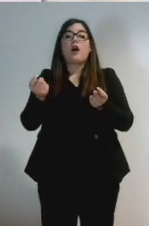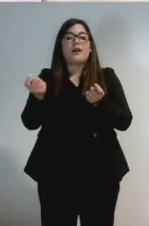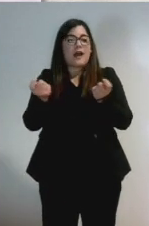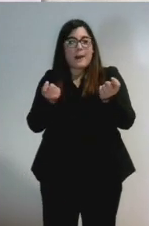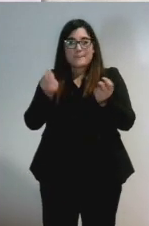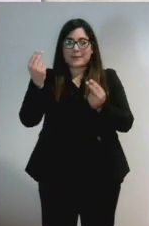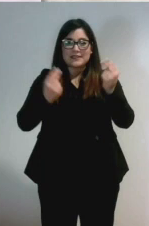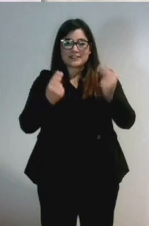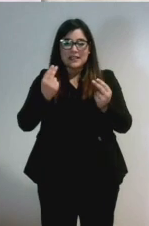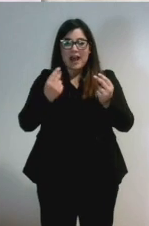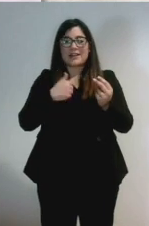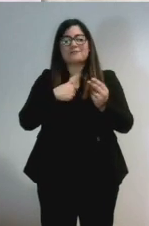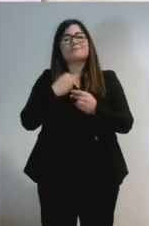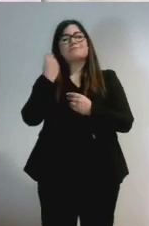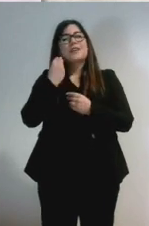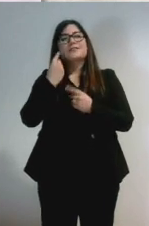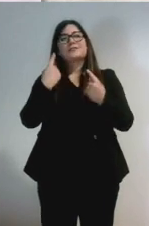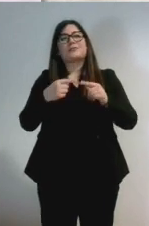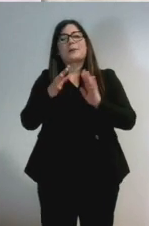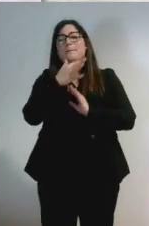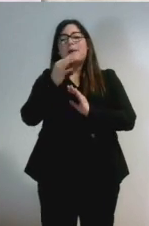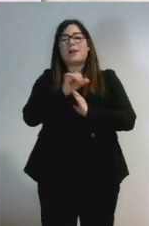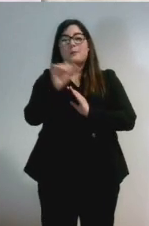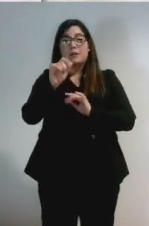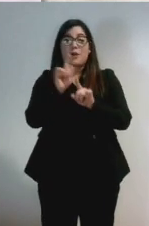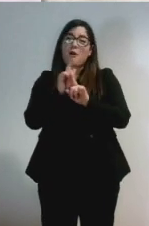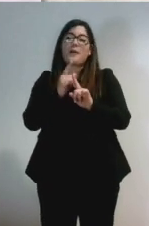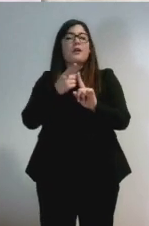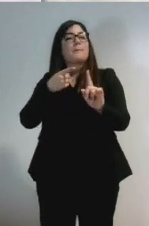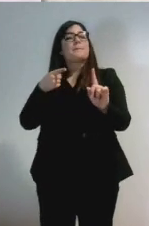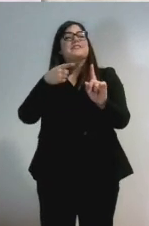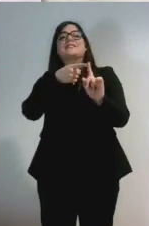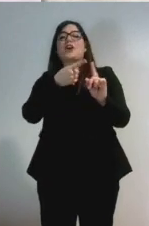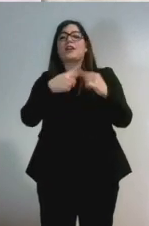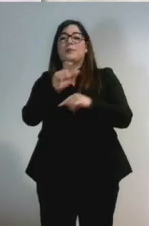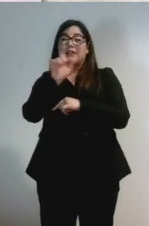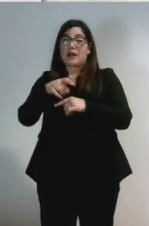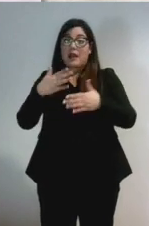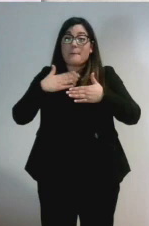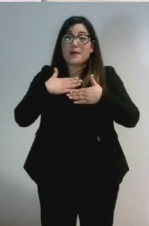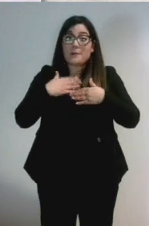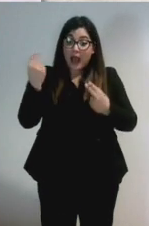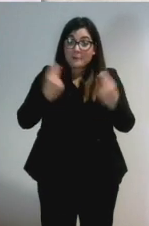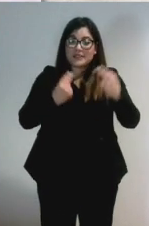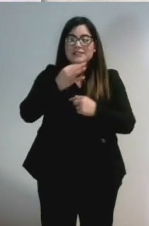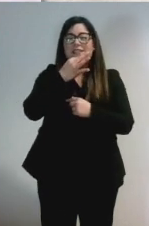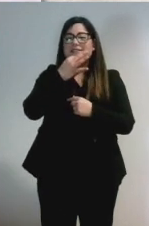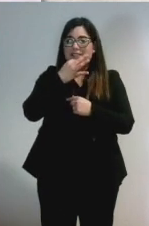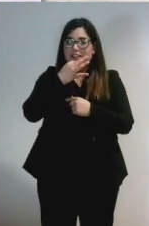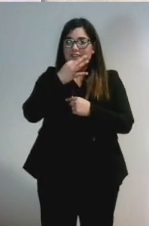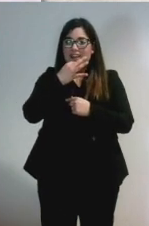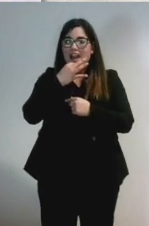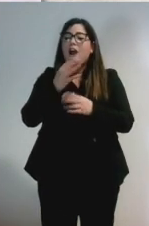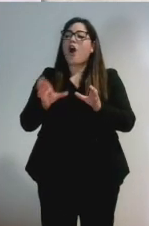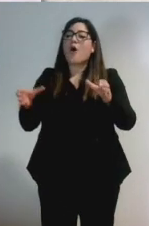Mi piace definirla una missione per l'Italia, perché per me amministrare è mettersi al servizio di una